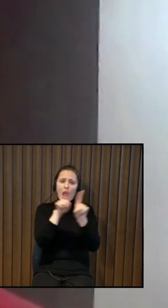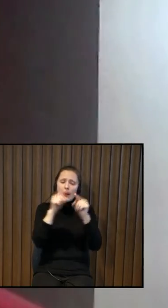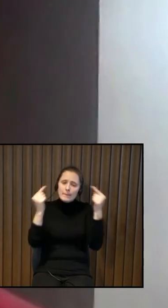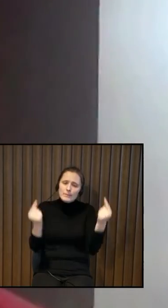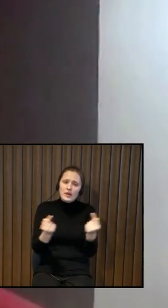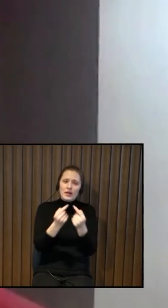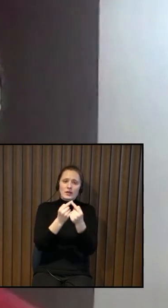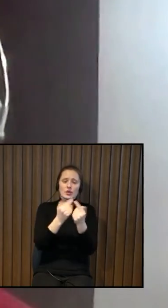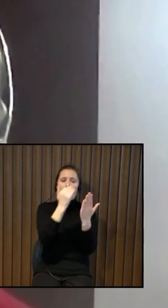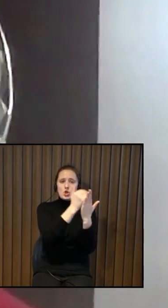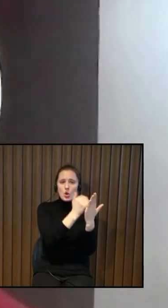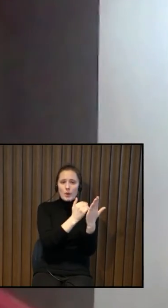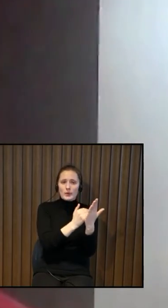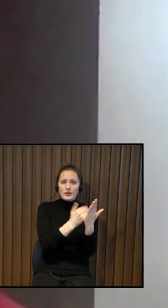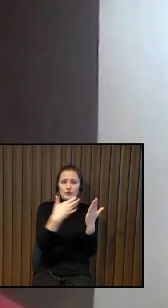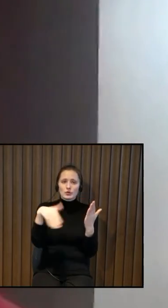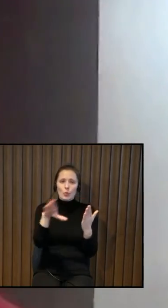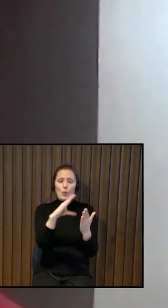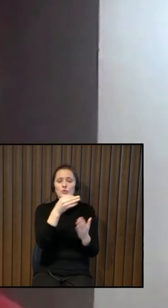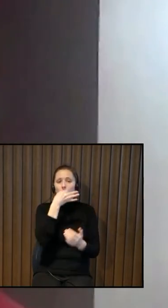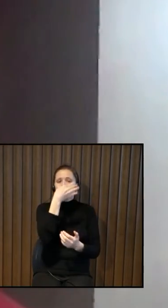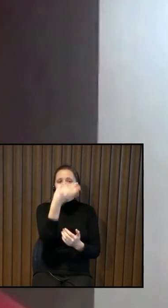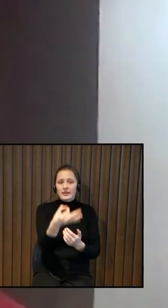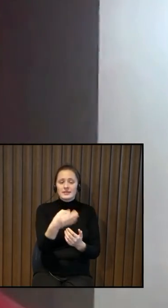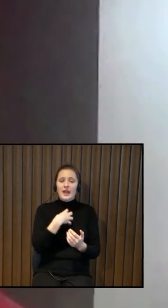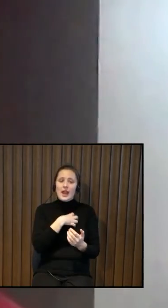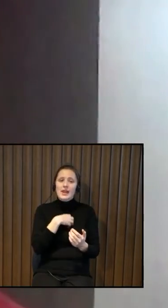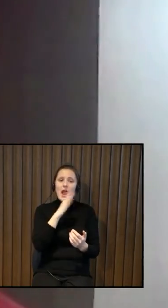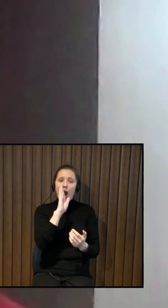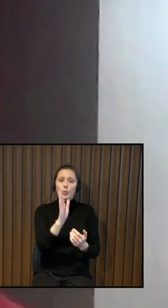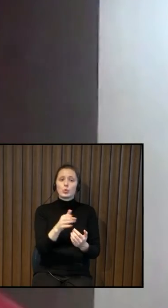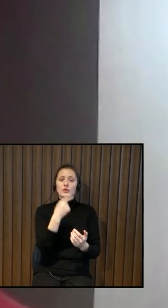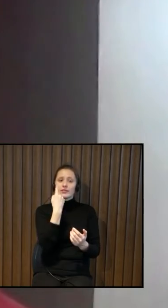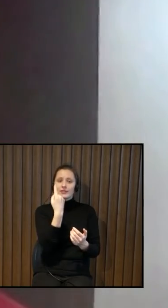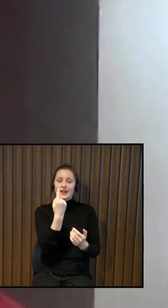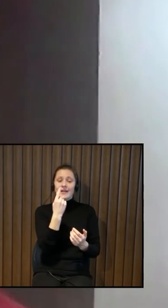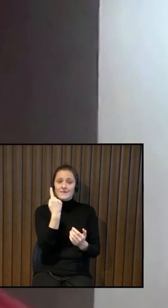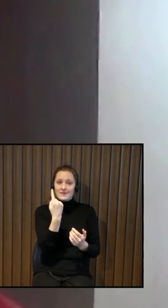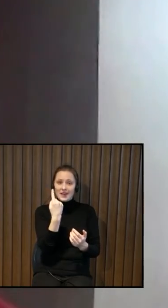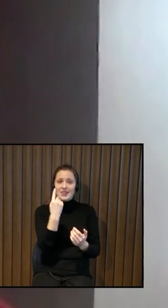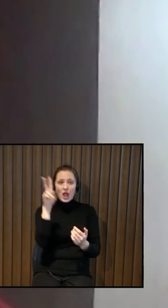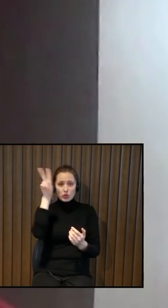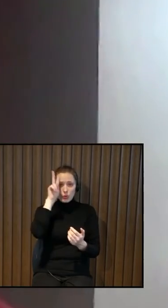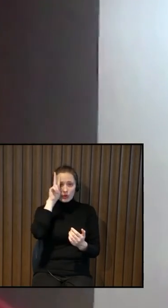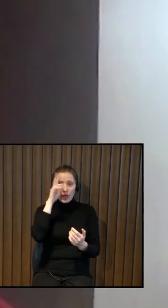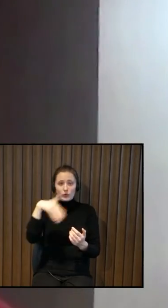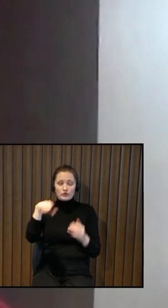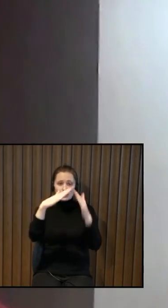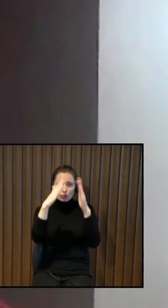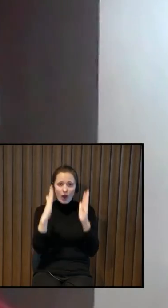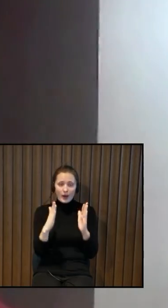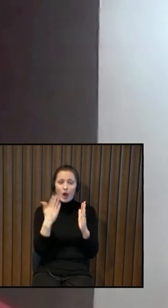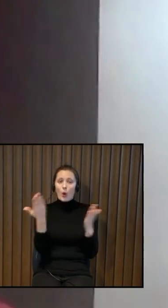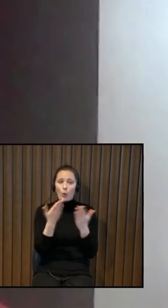un normatīvs mums pateica, ka jābūt vismaz vienai toletei uz ēku, ka